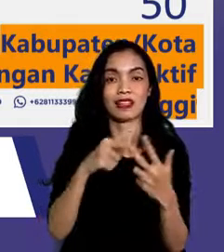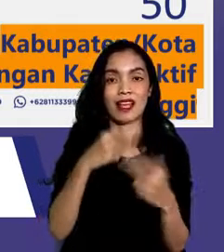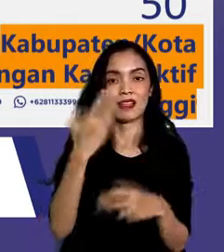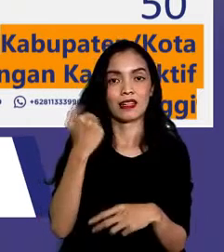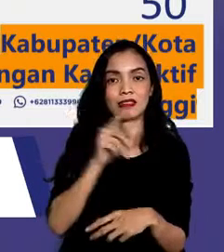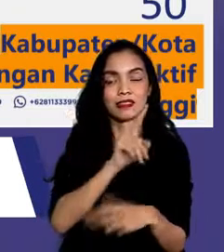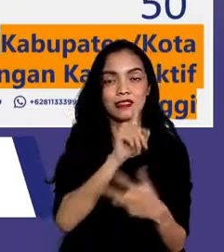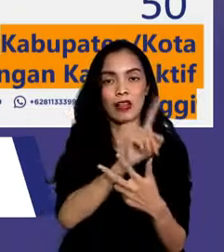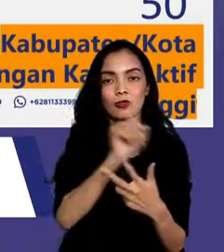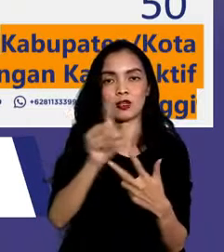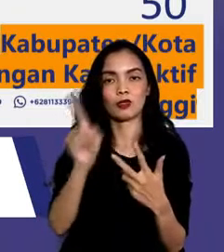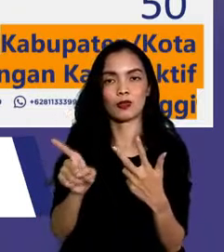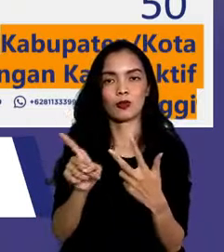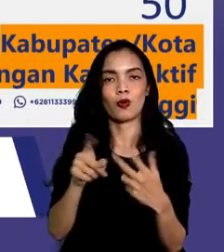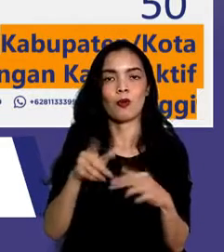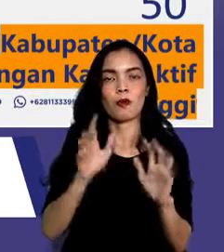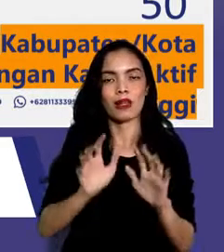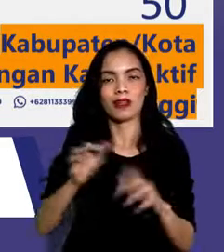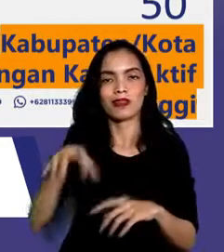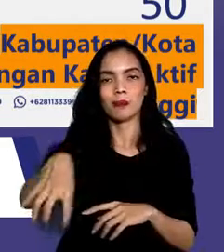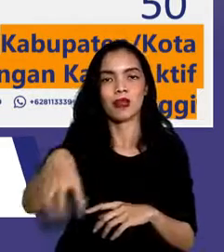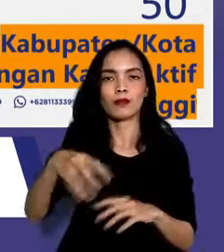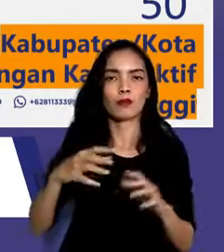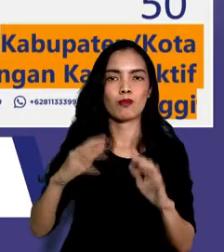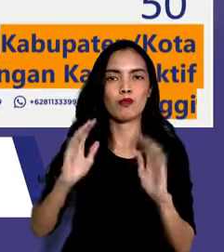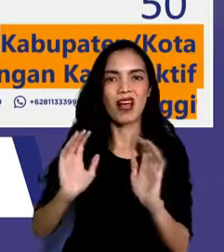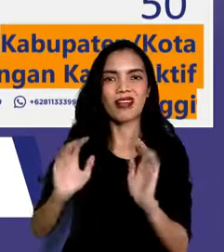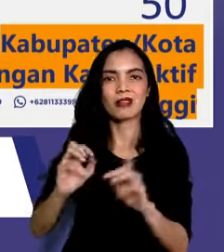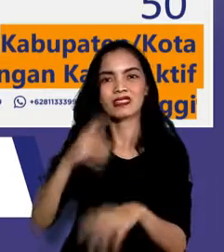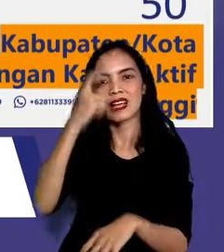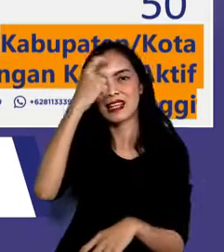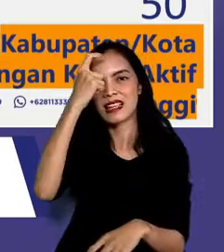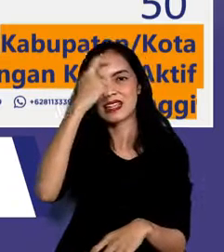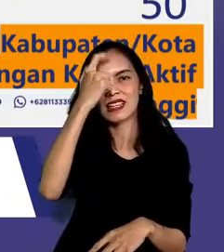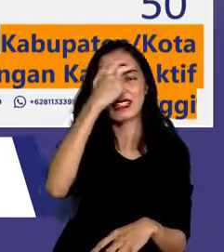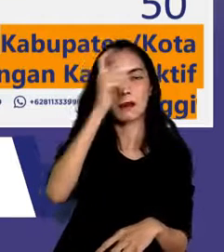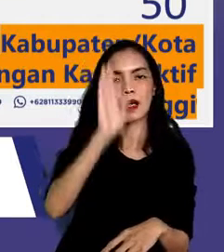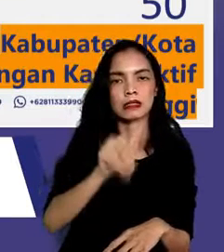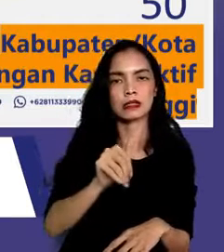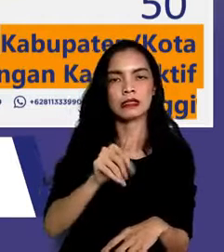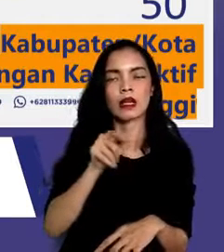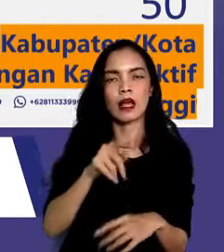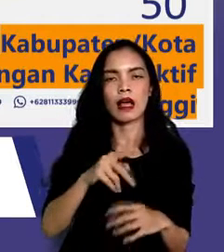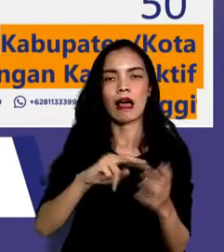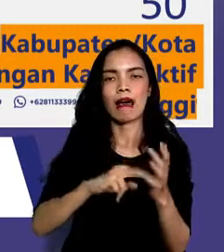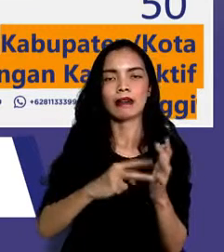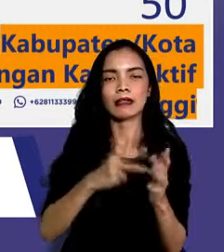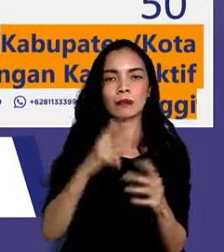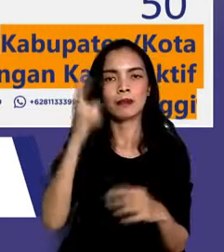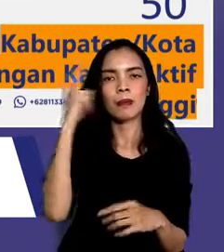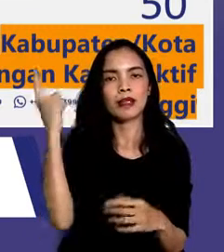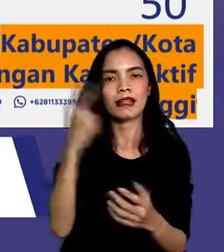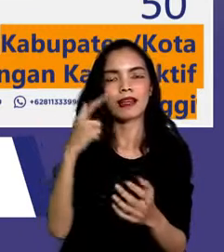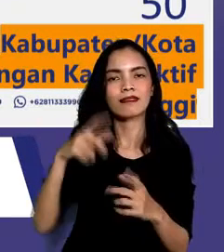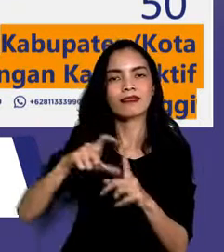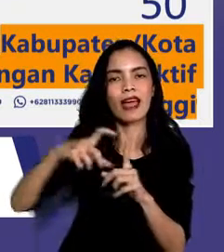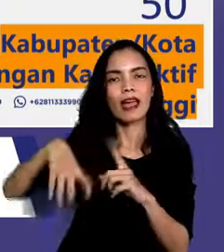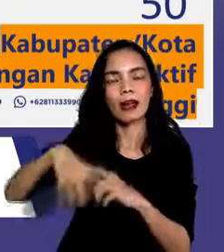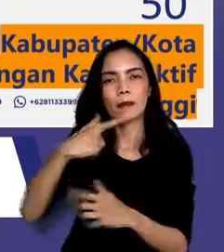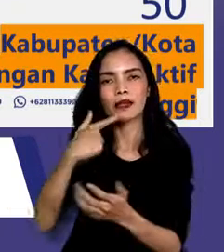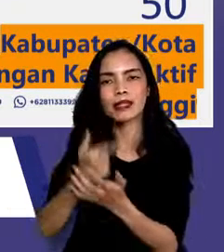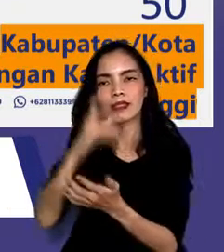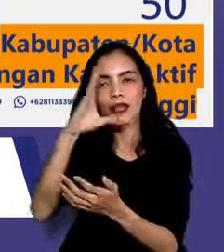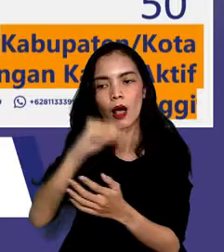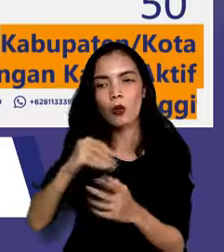50 besar penyumbang kasus tertinggi. Untuk itu, penting bagi pemerintah daerah untuk mengetahui kondisi di